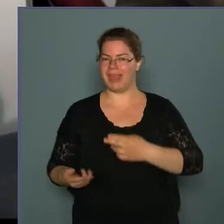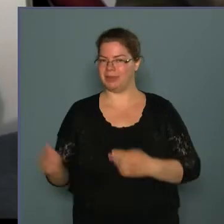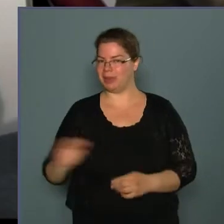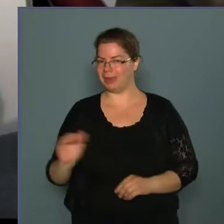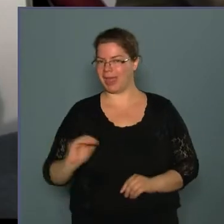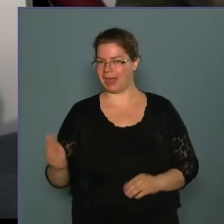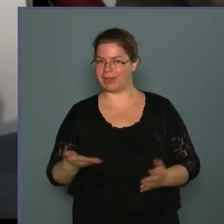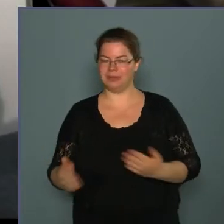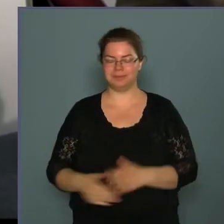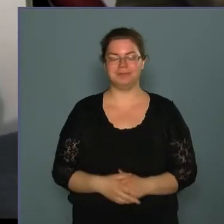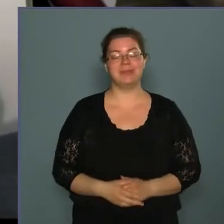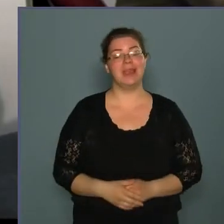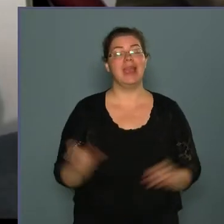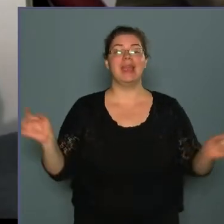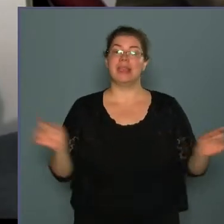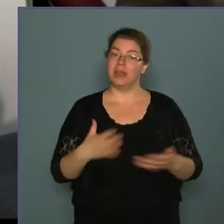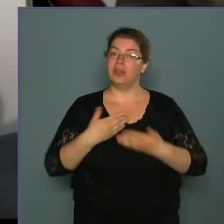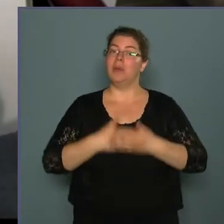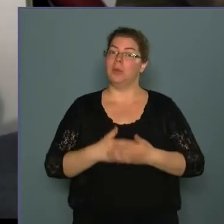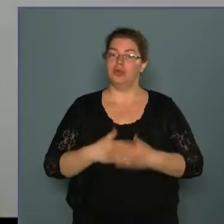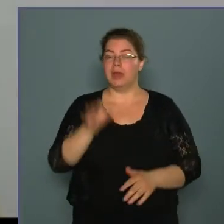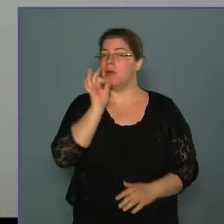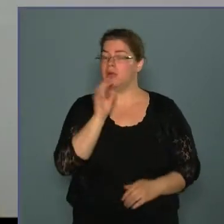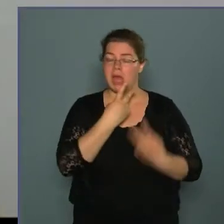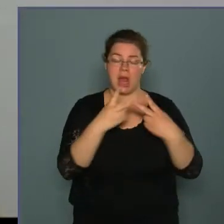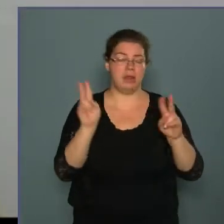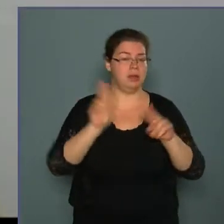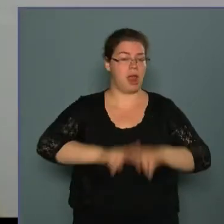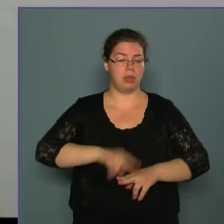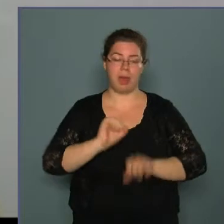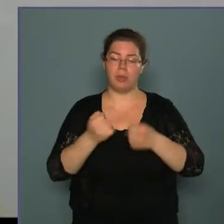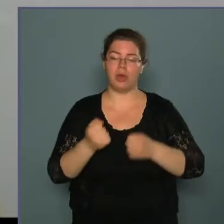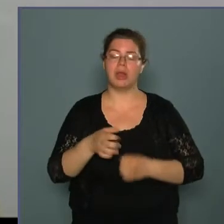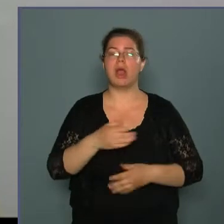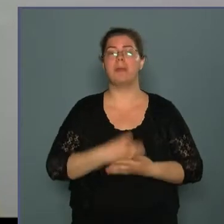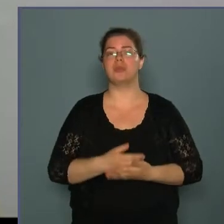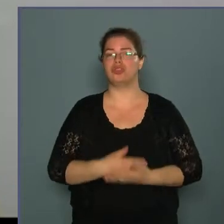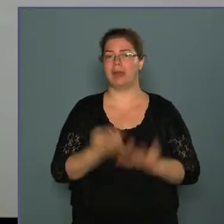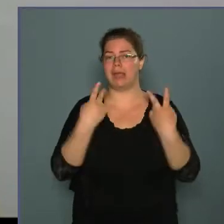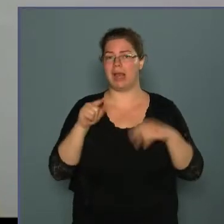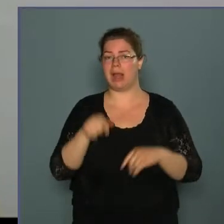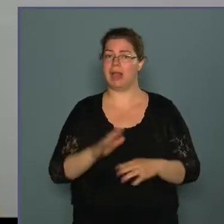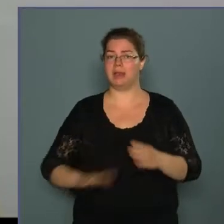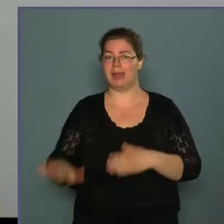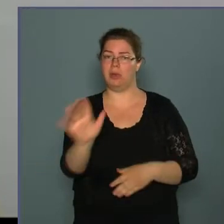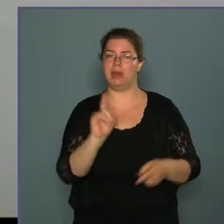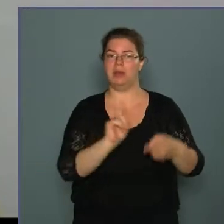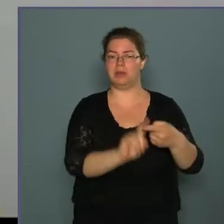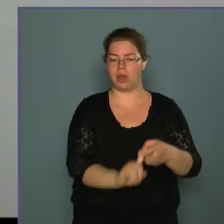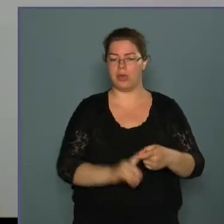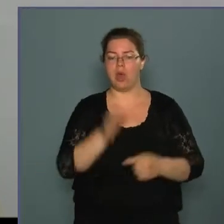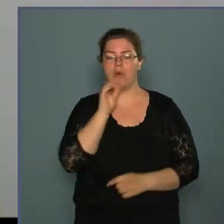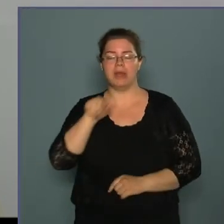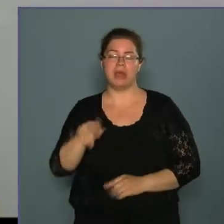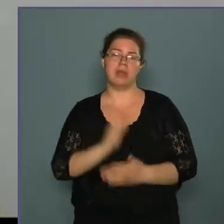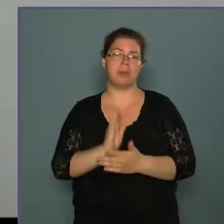Hát szerencsére a bölcsödei óvodai ellátás az rendben működik. A bölcsödei ellátás az ehhez a területhez tartozik, az óvodai